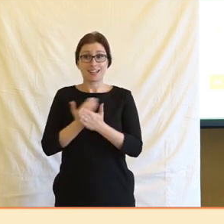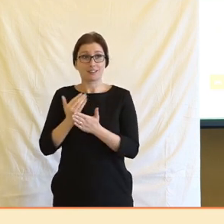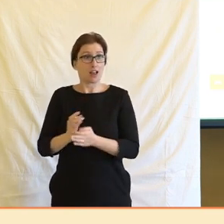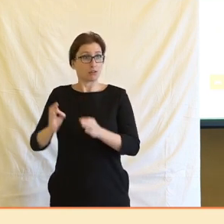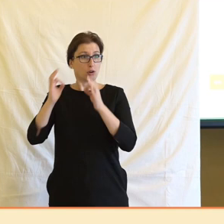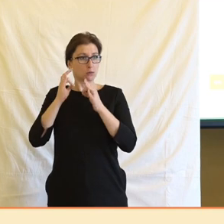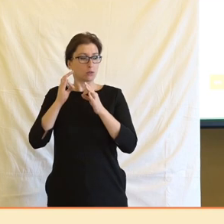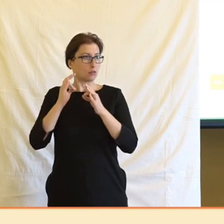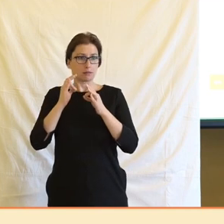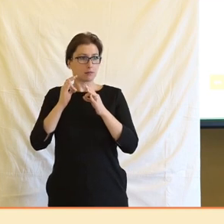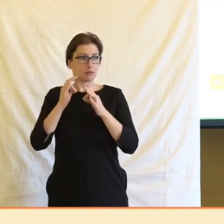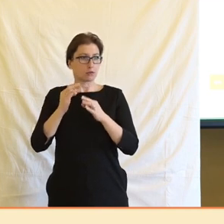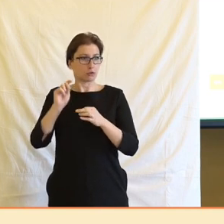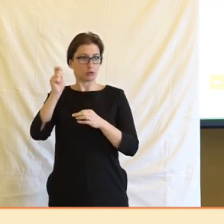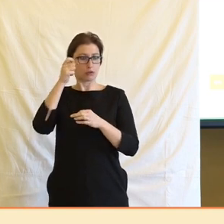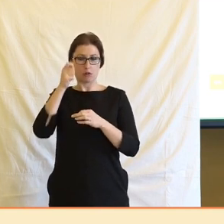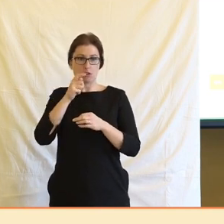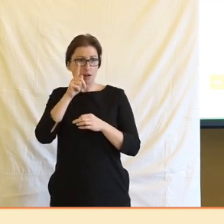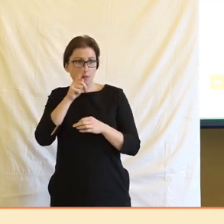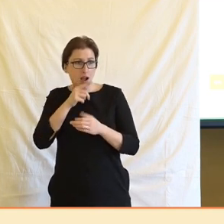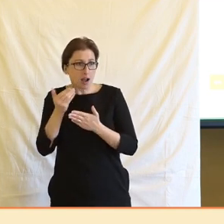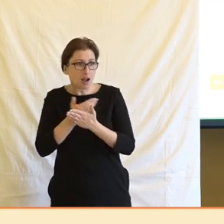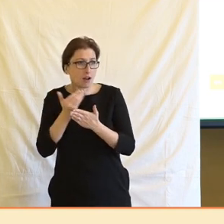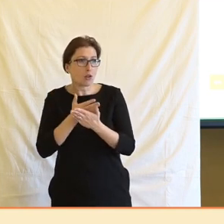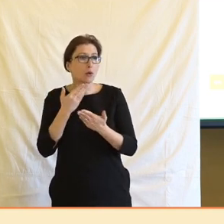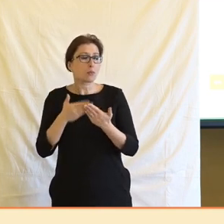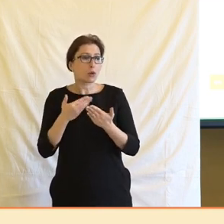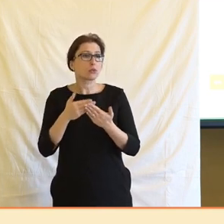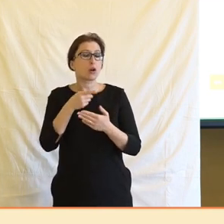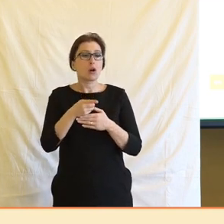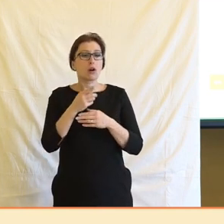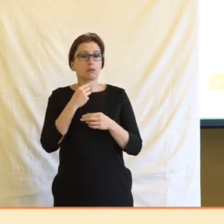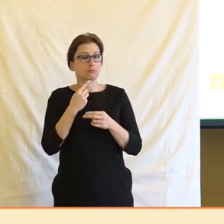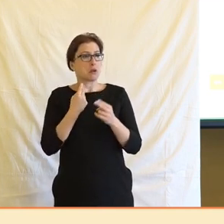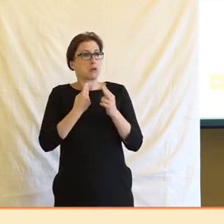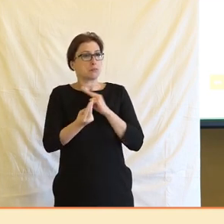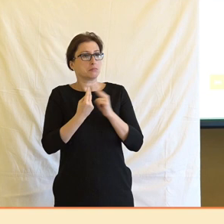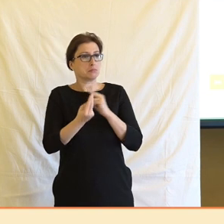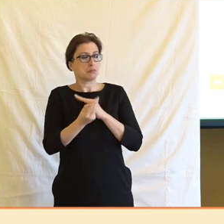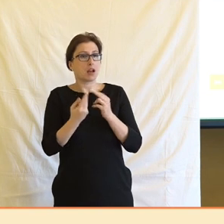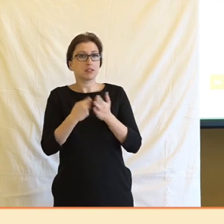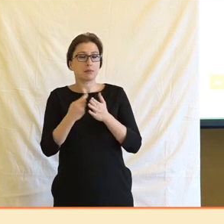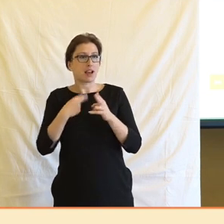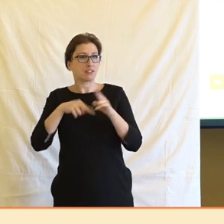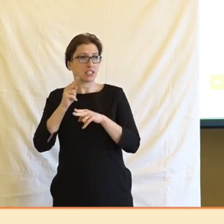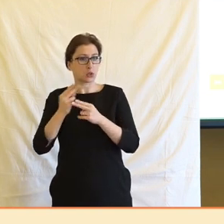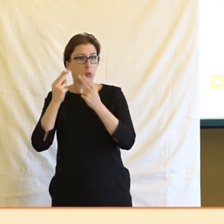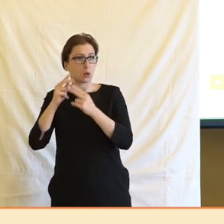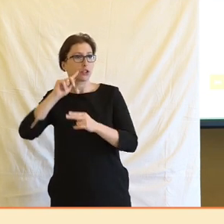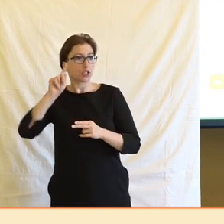ten náraz je asi poměrně veliký, takže nepřekvapí, že to vlastně o tolik předběhne ty ostatní